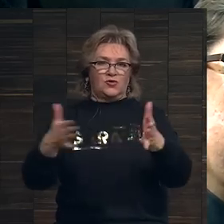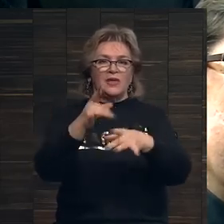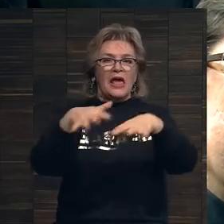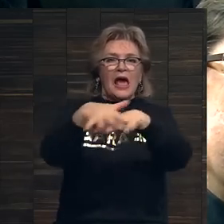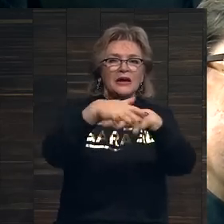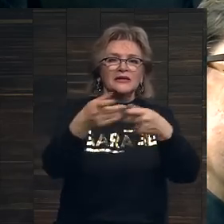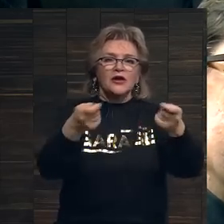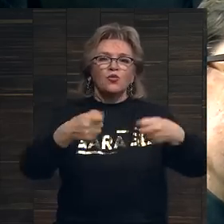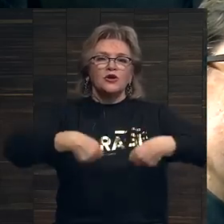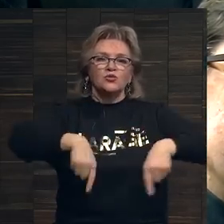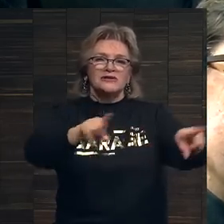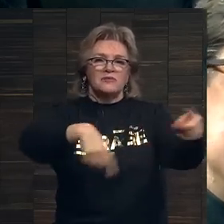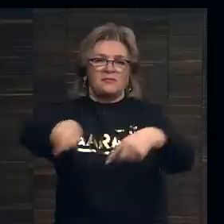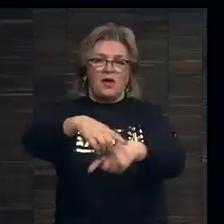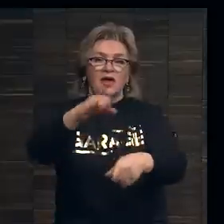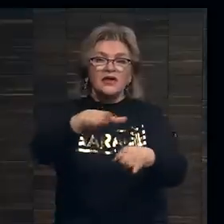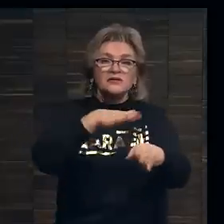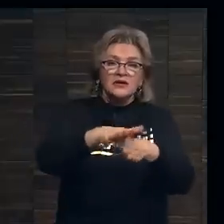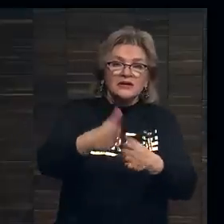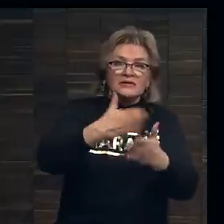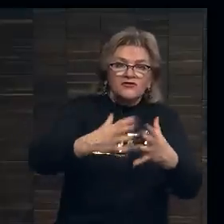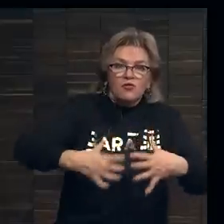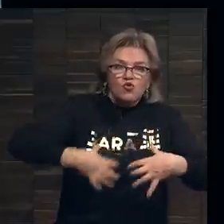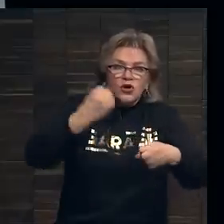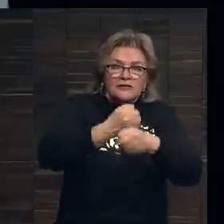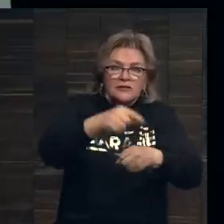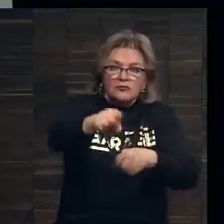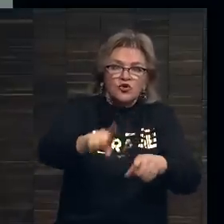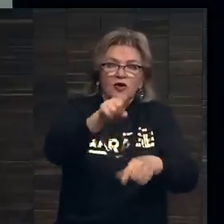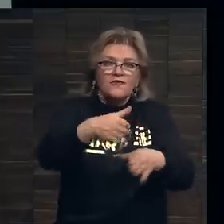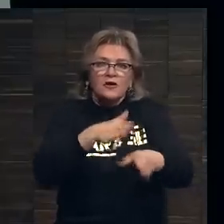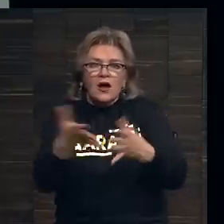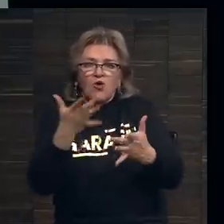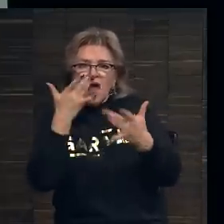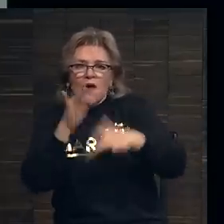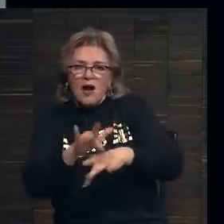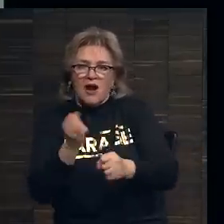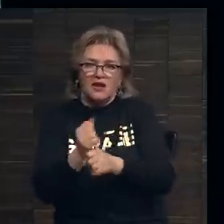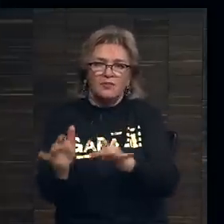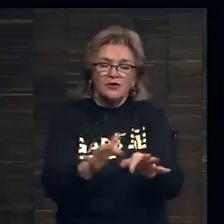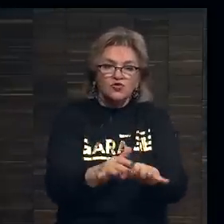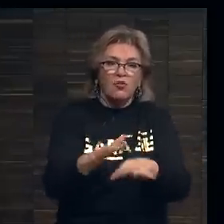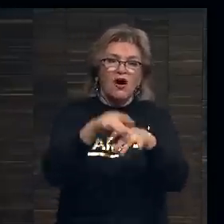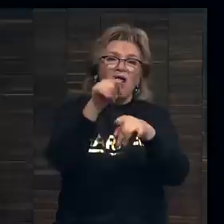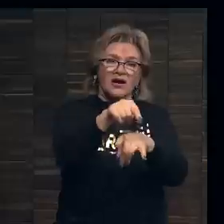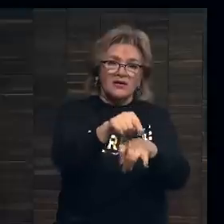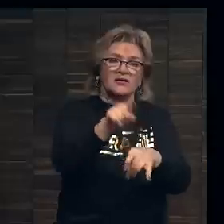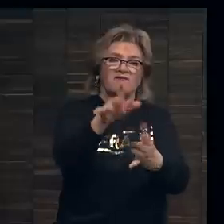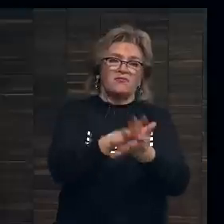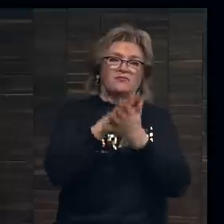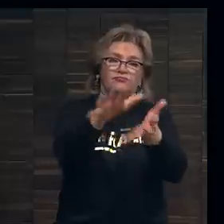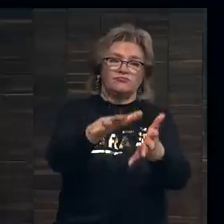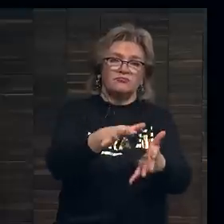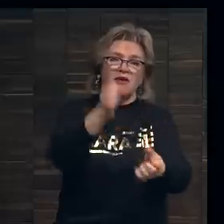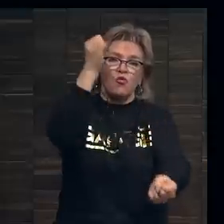Рынок регулирует сам себя. Если вы совершите что-то совсем ужасное, если вы совершите какой-то моральный поступок, рынок нанесет вам